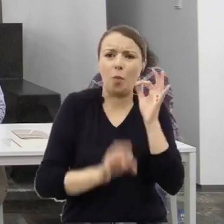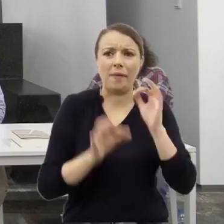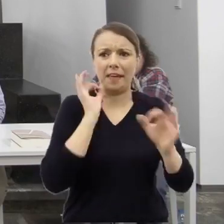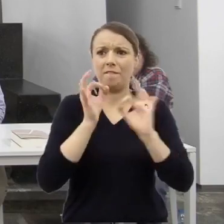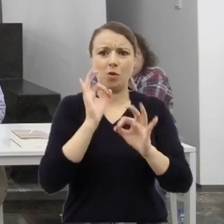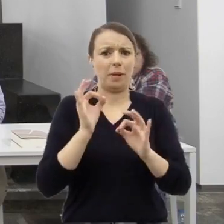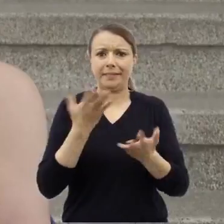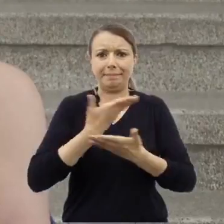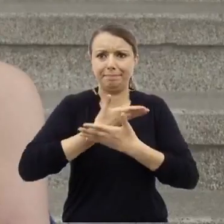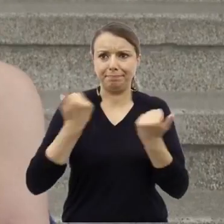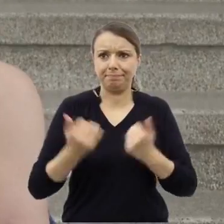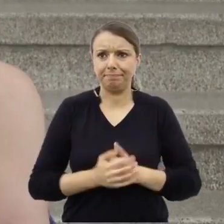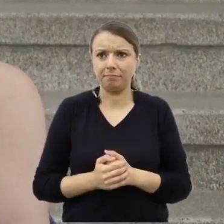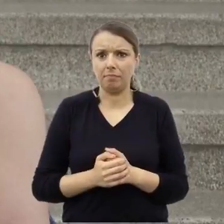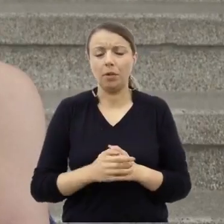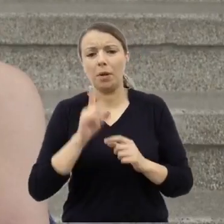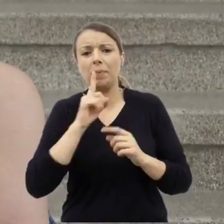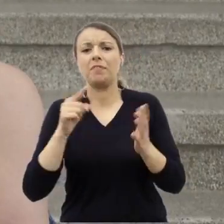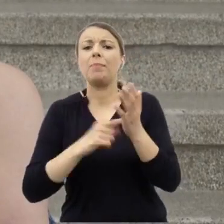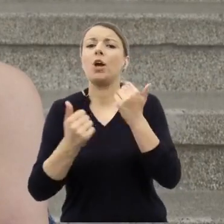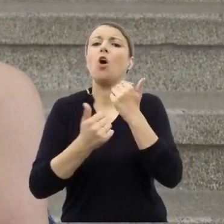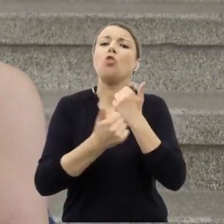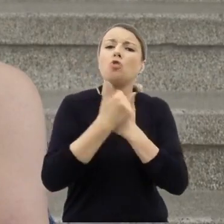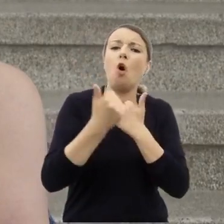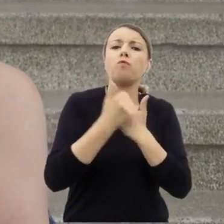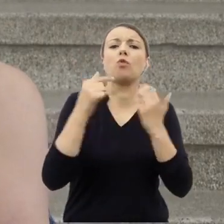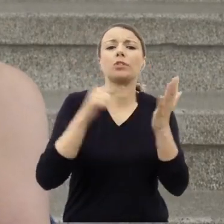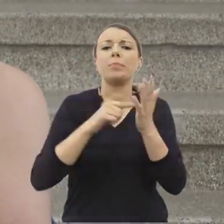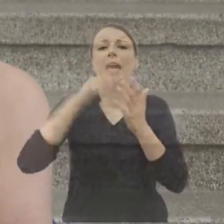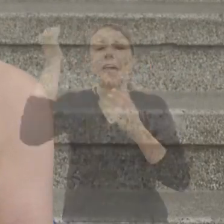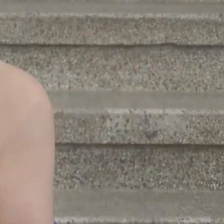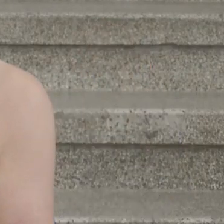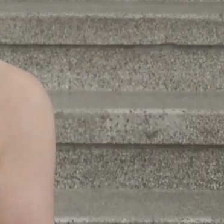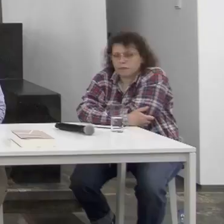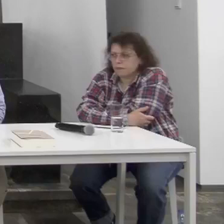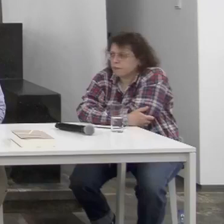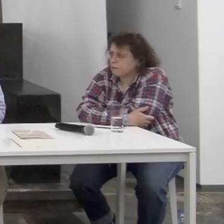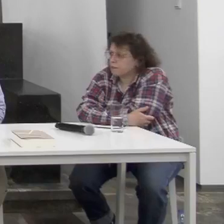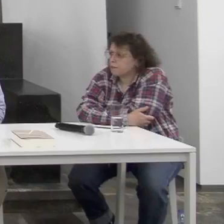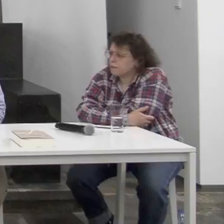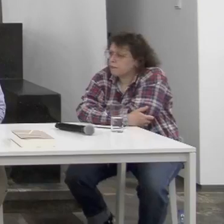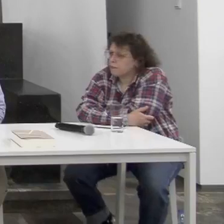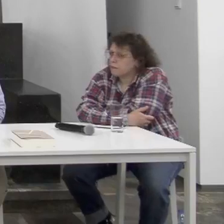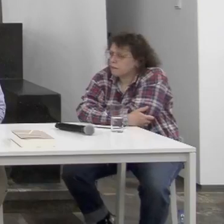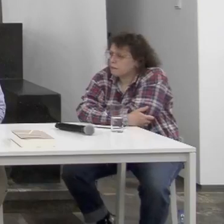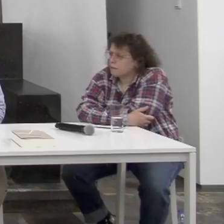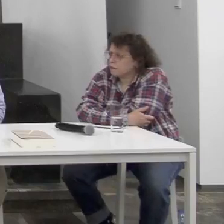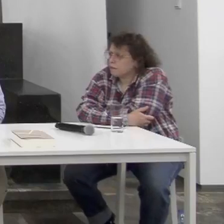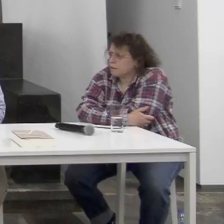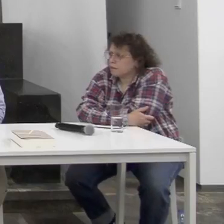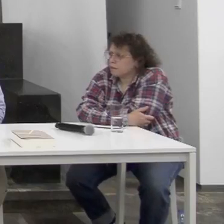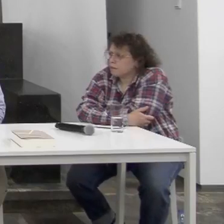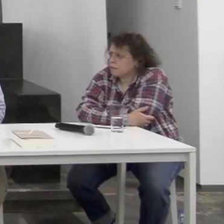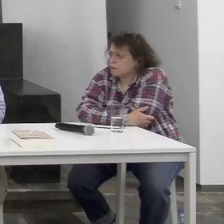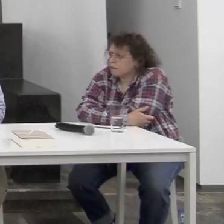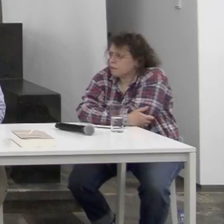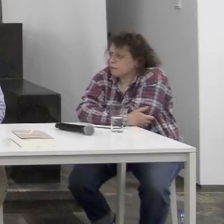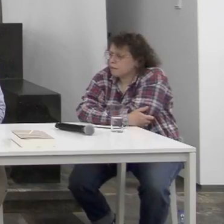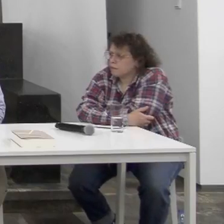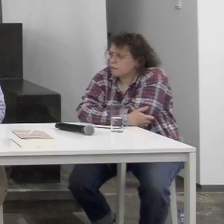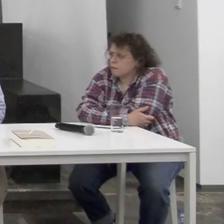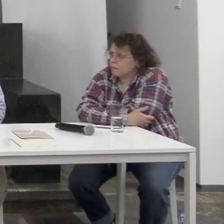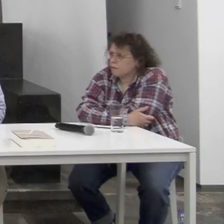dowody są pojmowane w nauce. One zawierają poszlaki. Jest jeszcze jedno pytanie, myślę, że to do pani